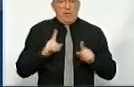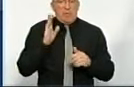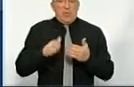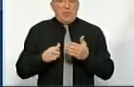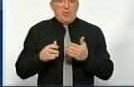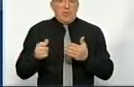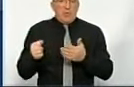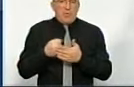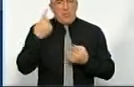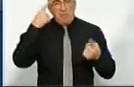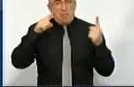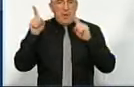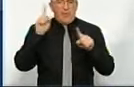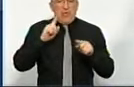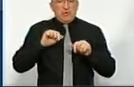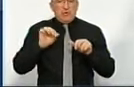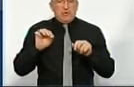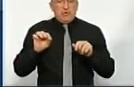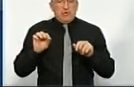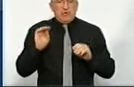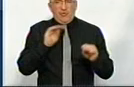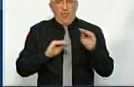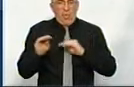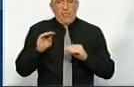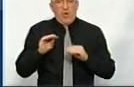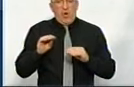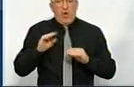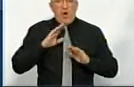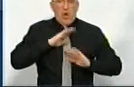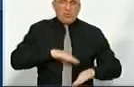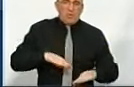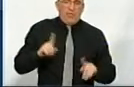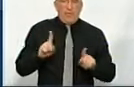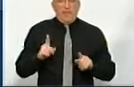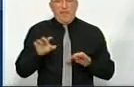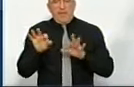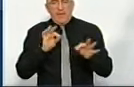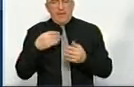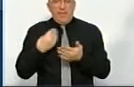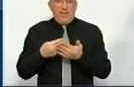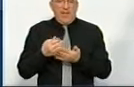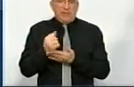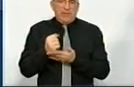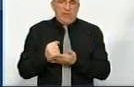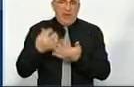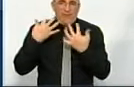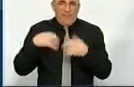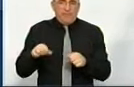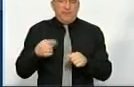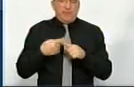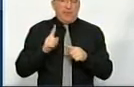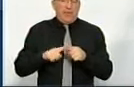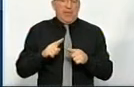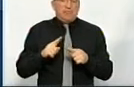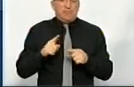намагатися міфи створювати, розчарування, були, будуть намагатися відібрати постійно фінансові ресурси. Навіть